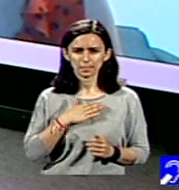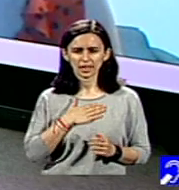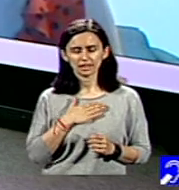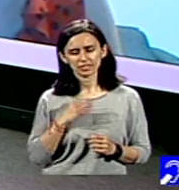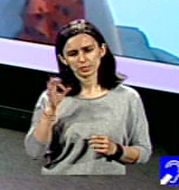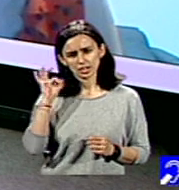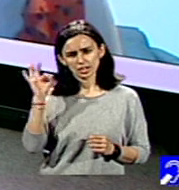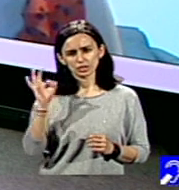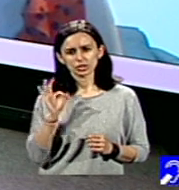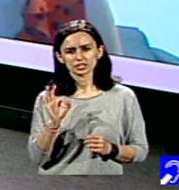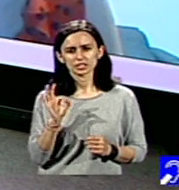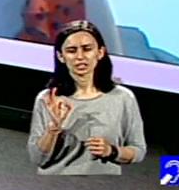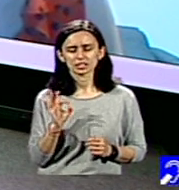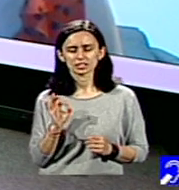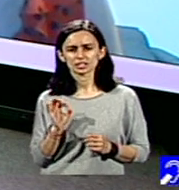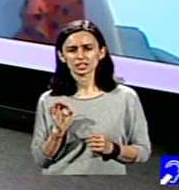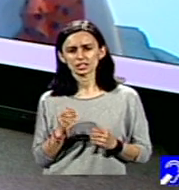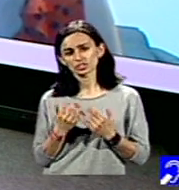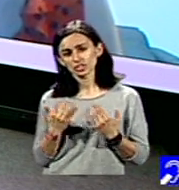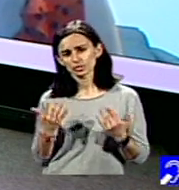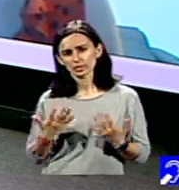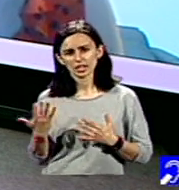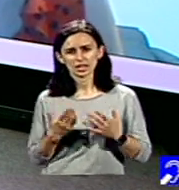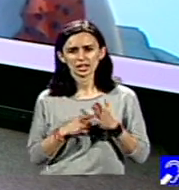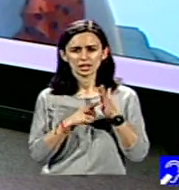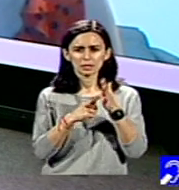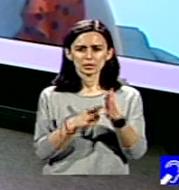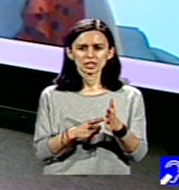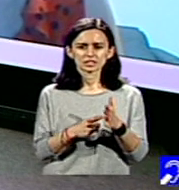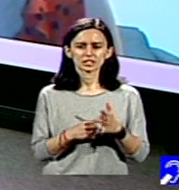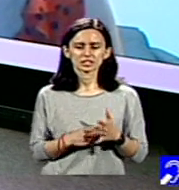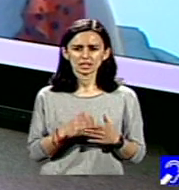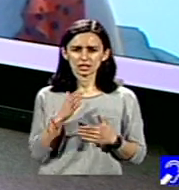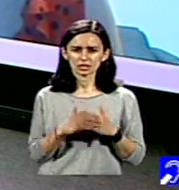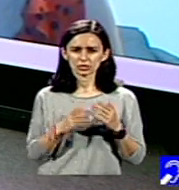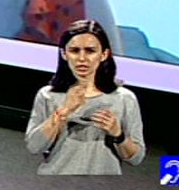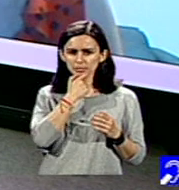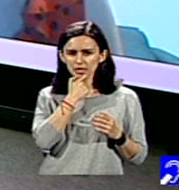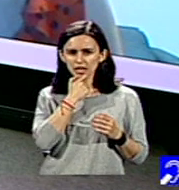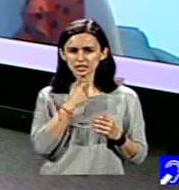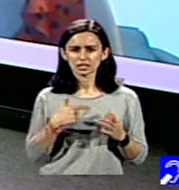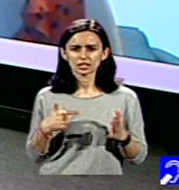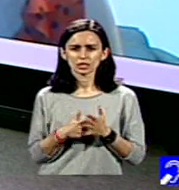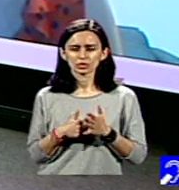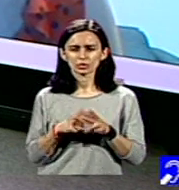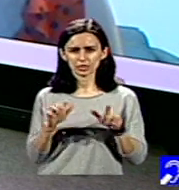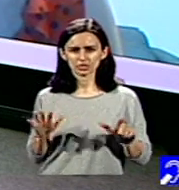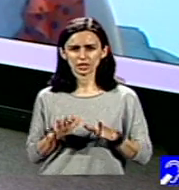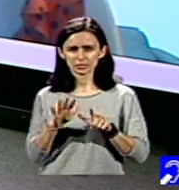statistică, niște cifre care ne arată că într-adevăr în ultimii ani, din 2017